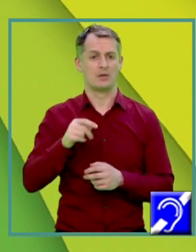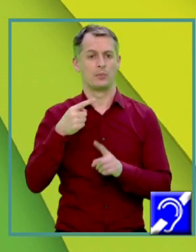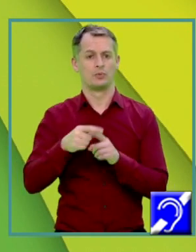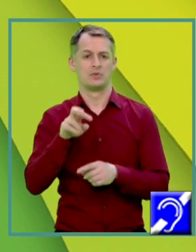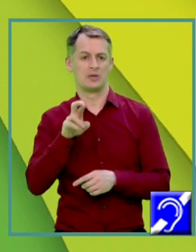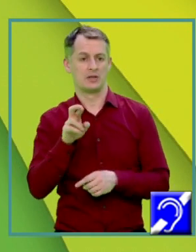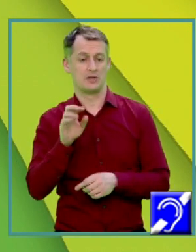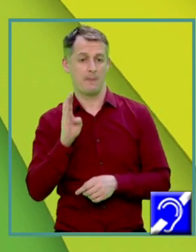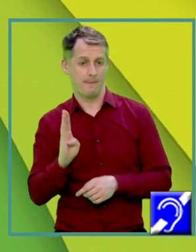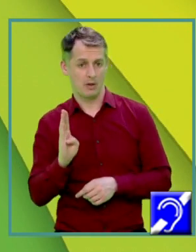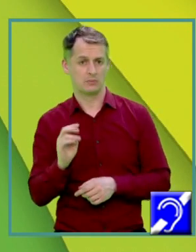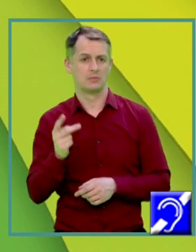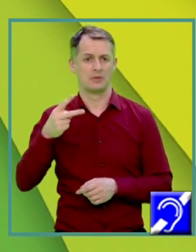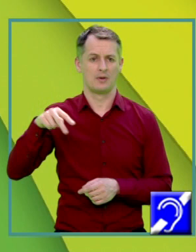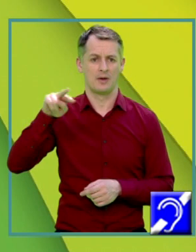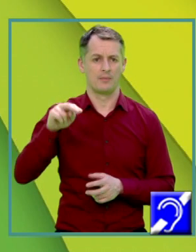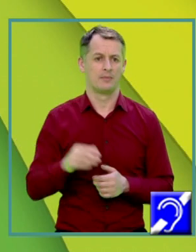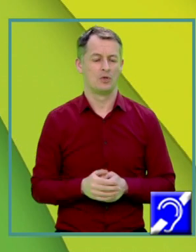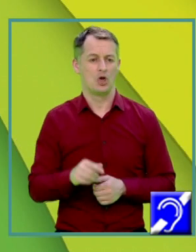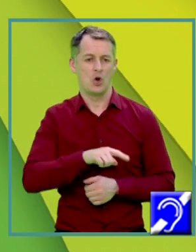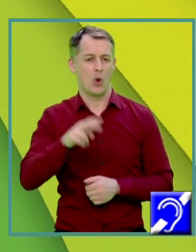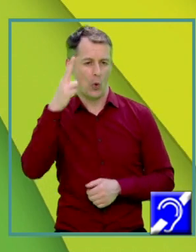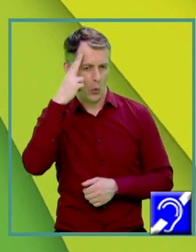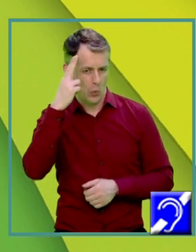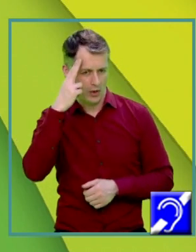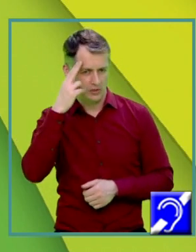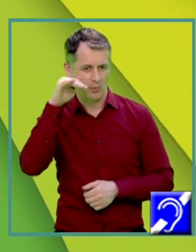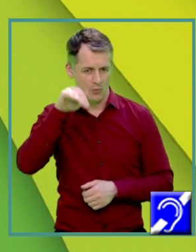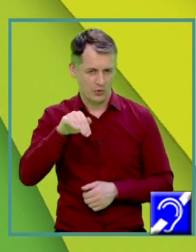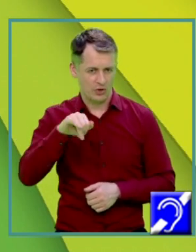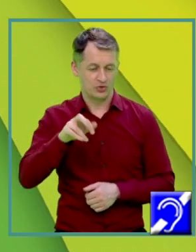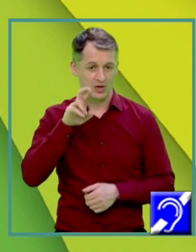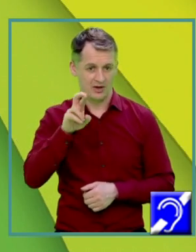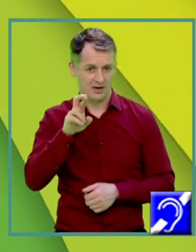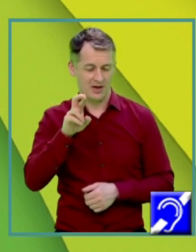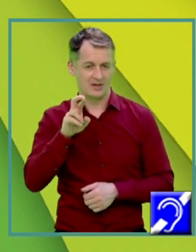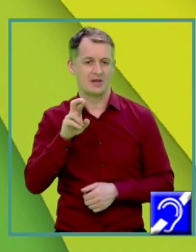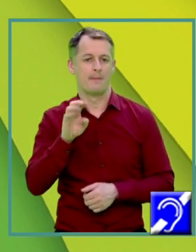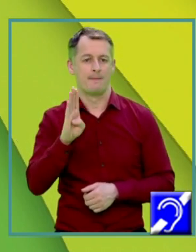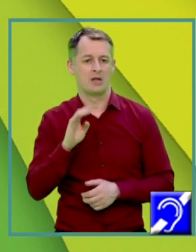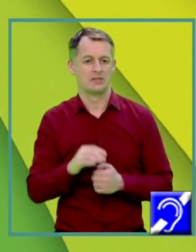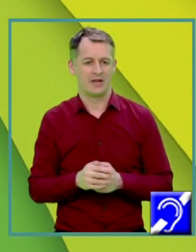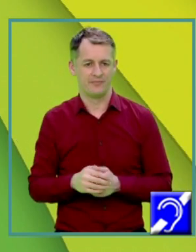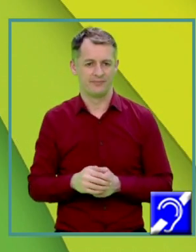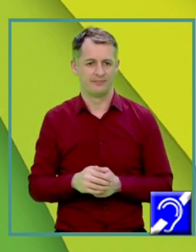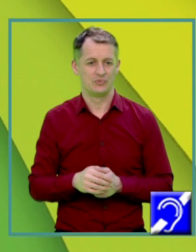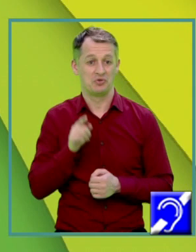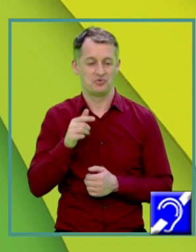Noi cunoaștem muchea și raza bazei Și atunci vom afla înălțimea